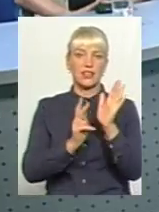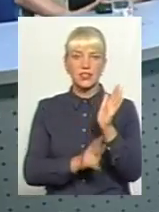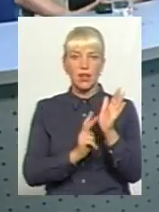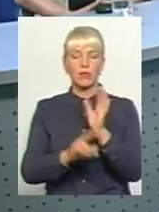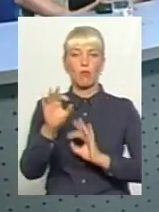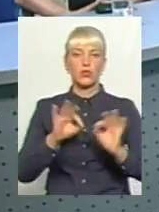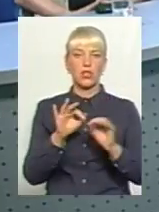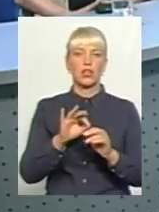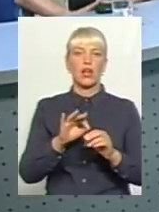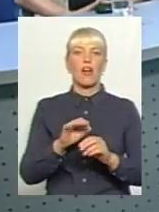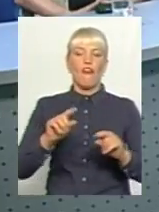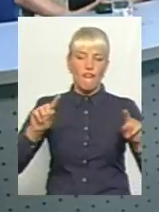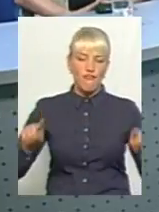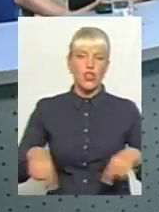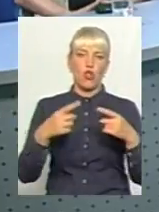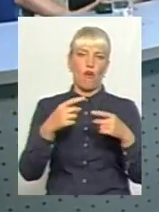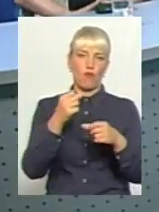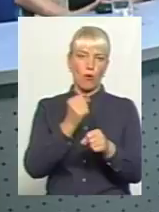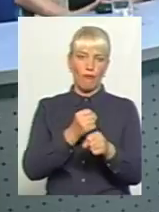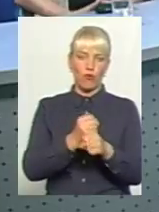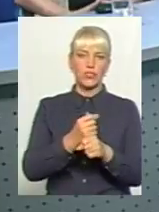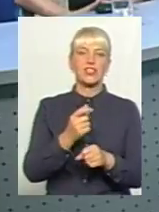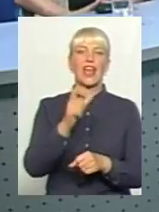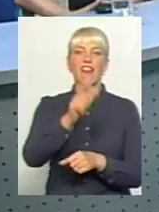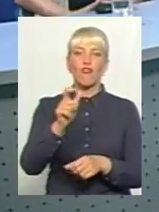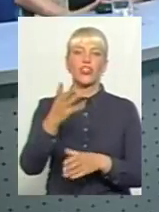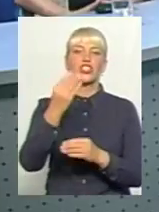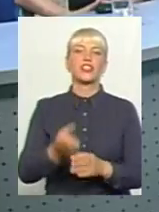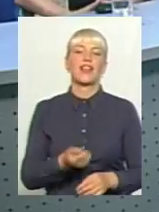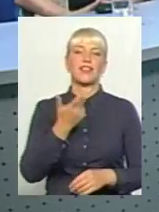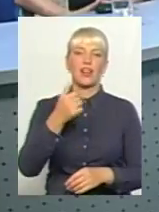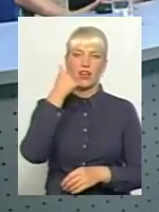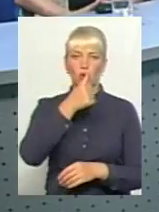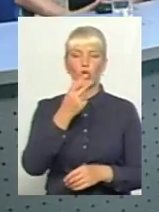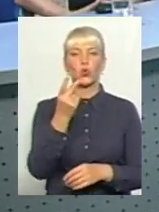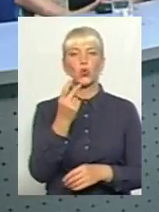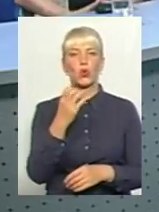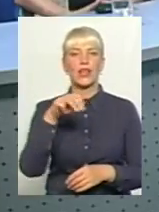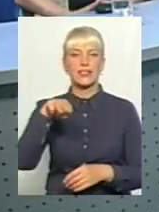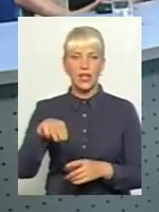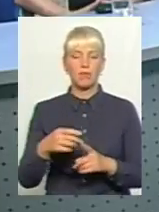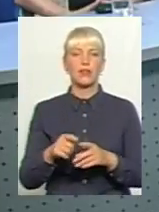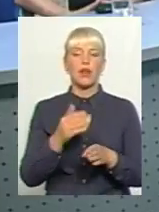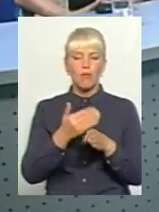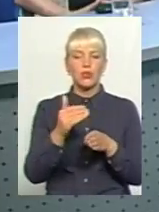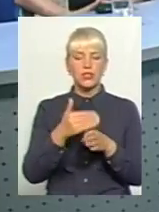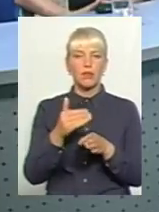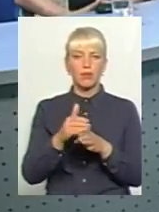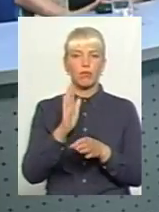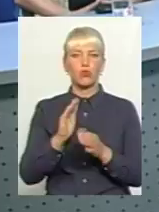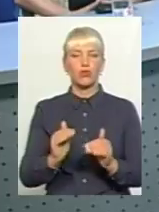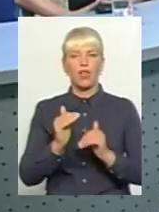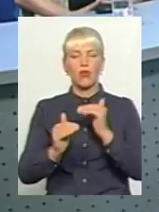відновлюємо функцію, і вони ще декілька років, друга степень, так помиленьку, будуть наростати, і до діалізу